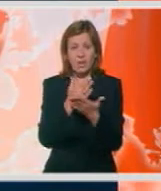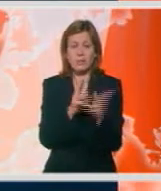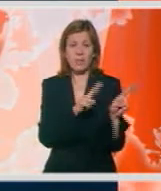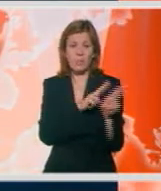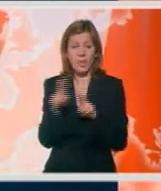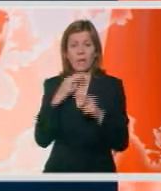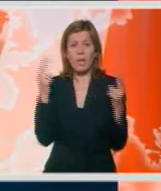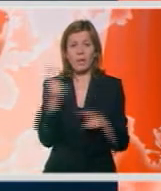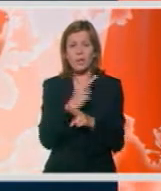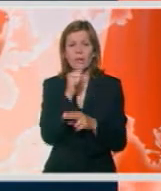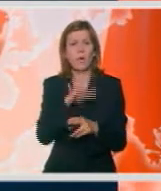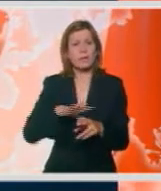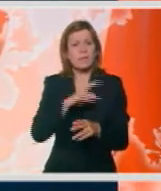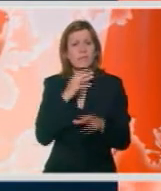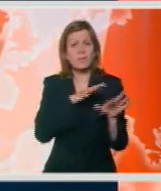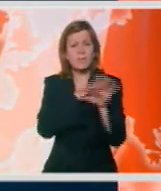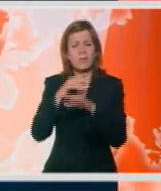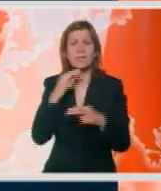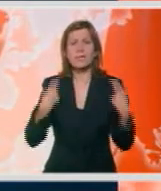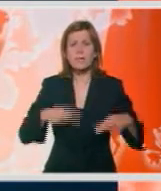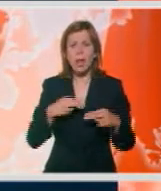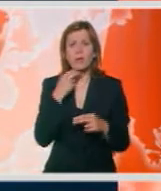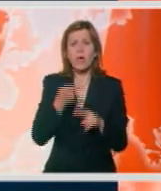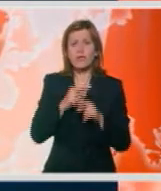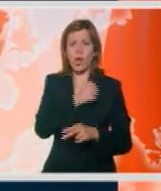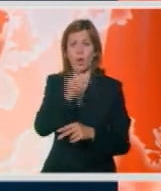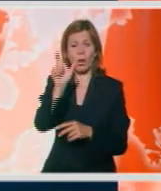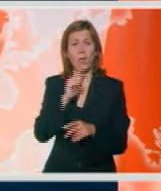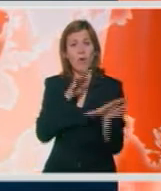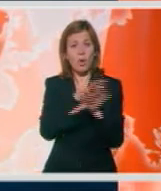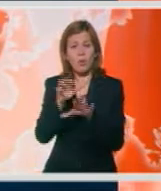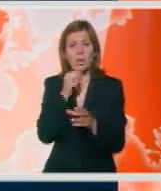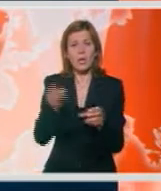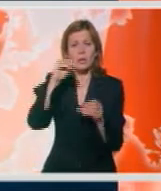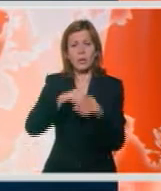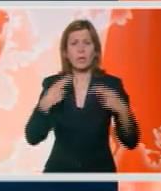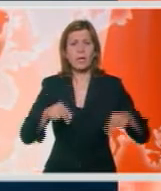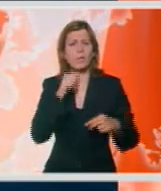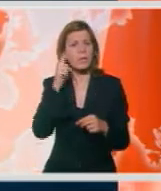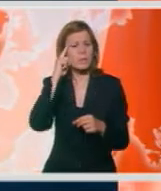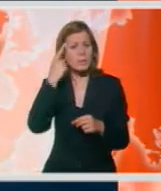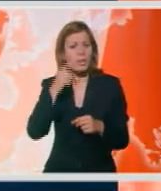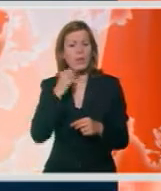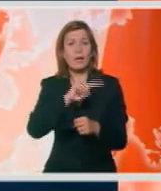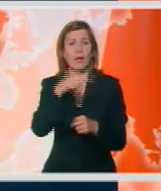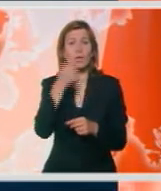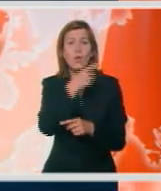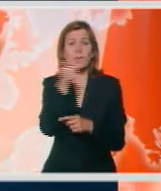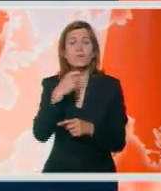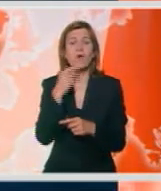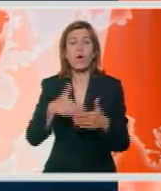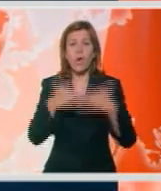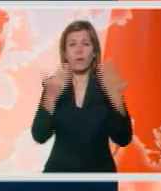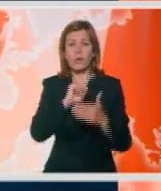stvaranje atmosfere straha još višo hrabruju potencijalne napadače. A dodatno zastrašuje i činjenica da ni jedno ubijstvo novinara